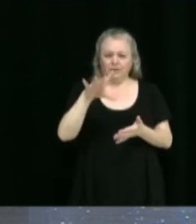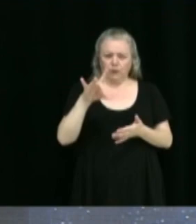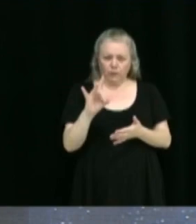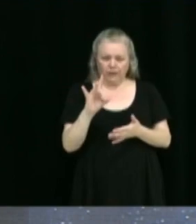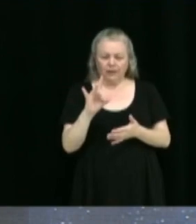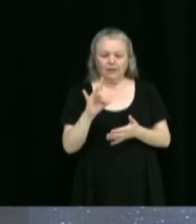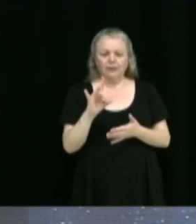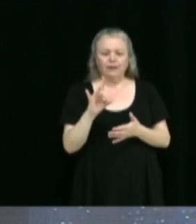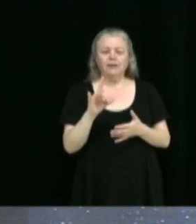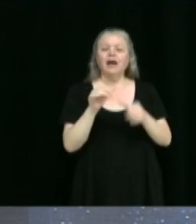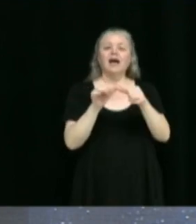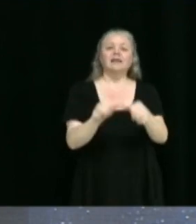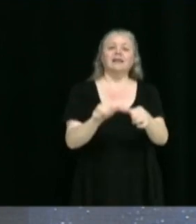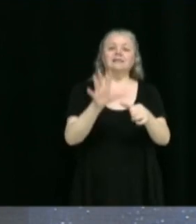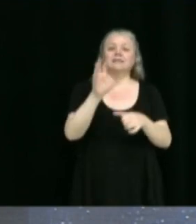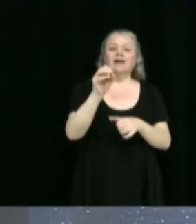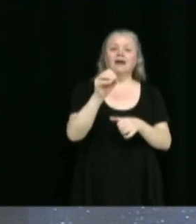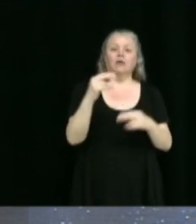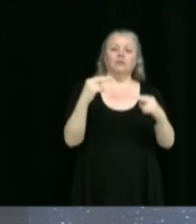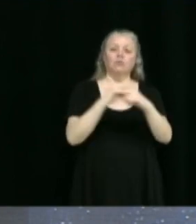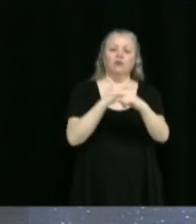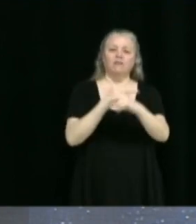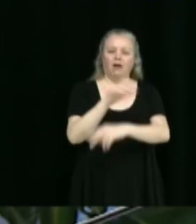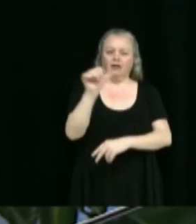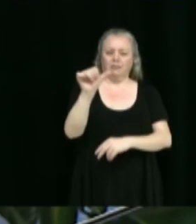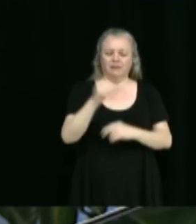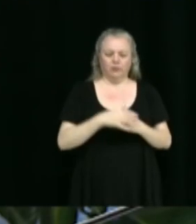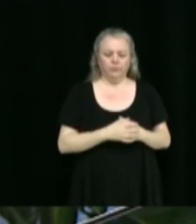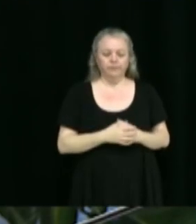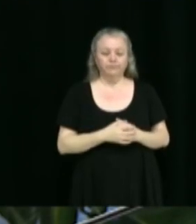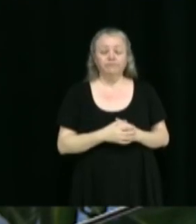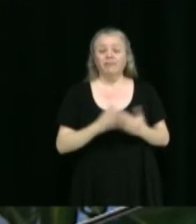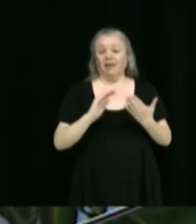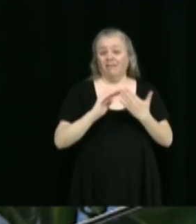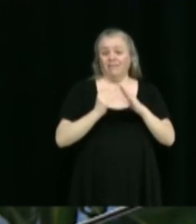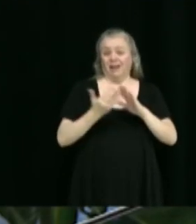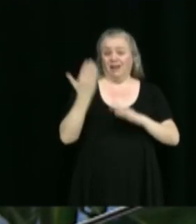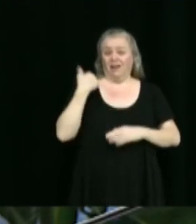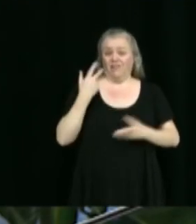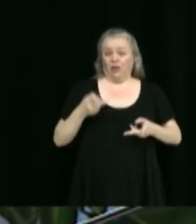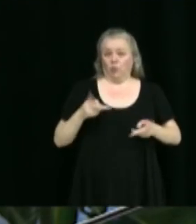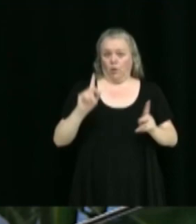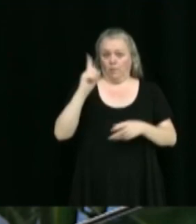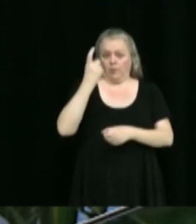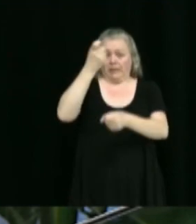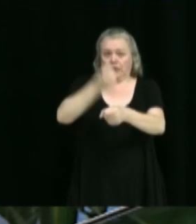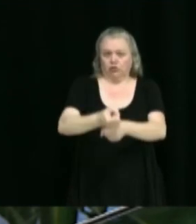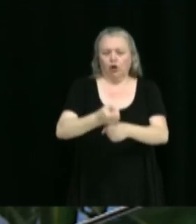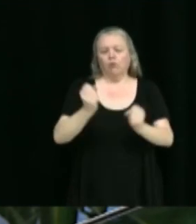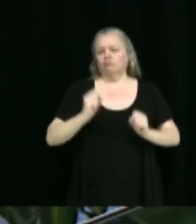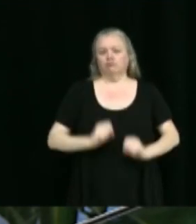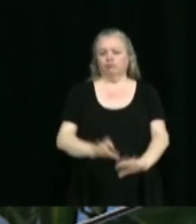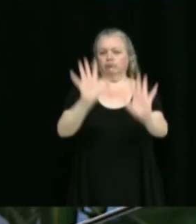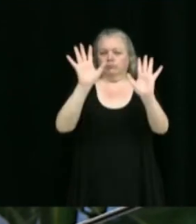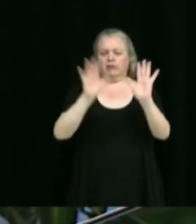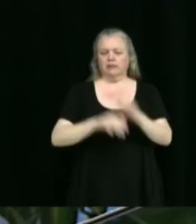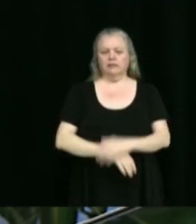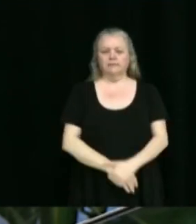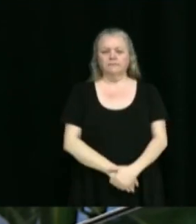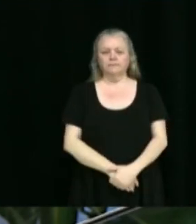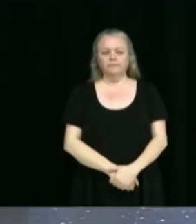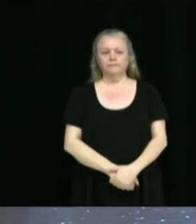situé au 50 Poulevard Artabasca-Est. Donc, la Ville renonce à son droit de préemption sur ce lot. Parfait.